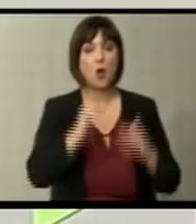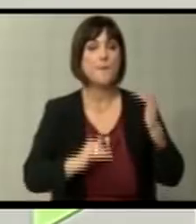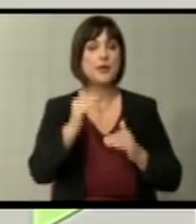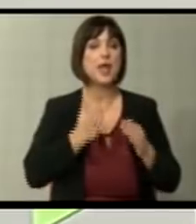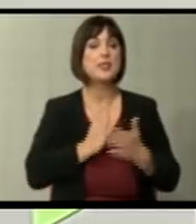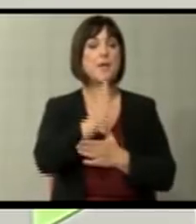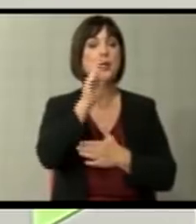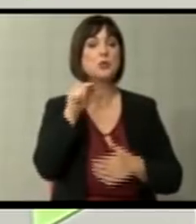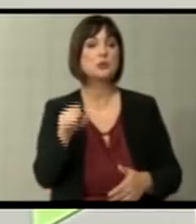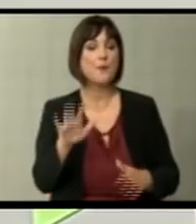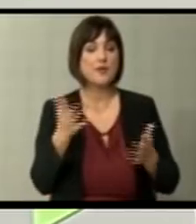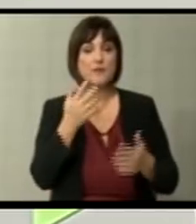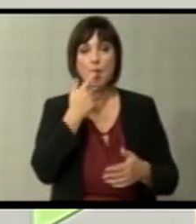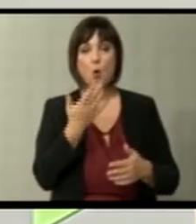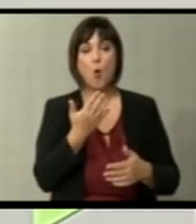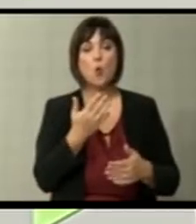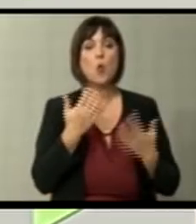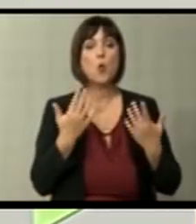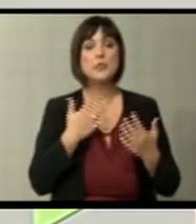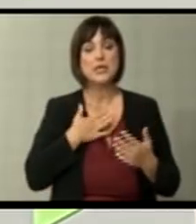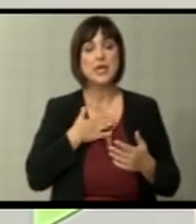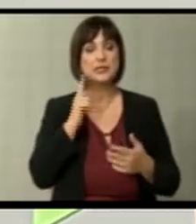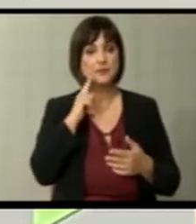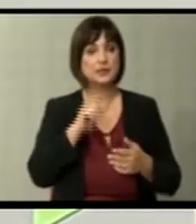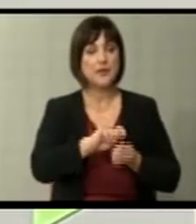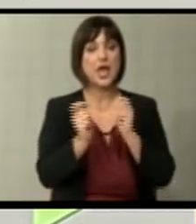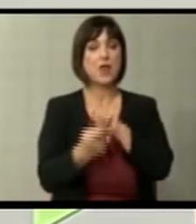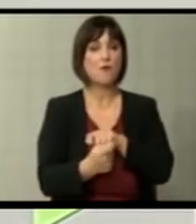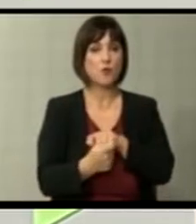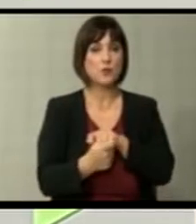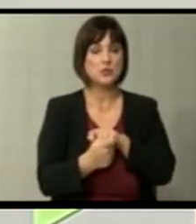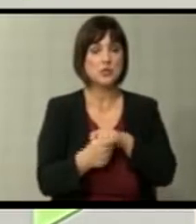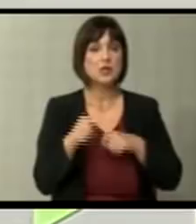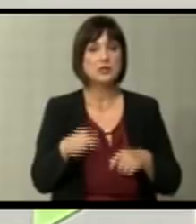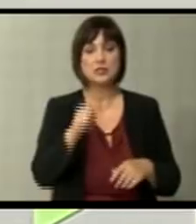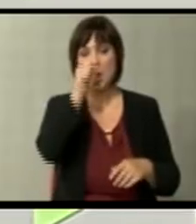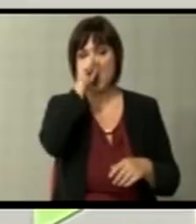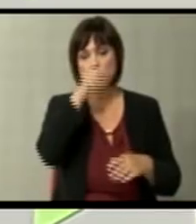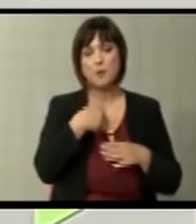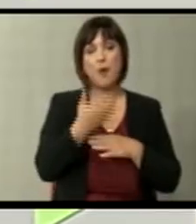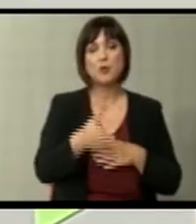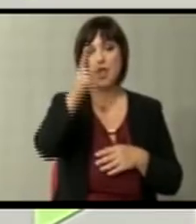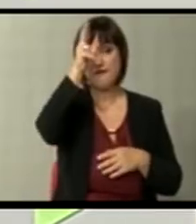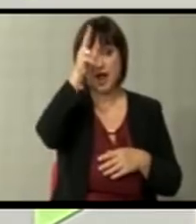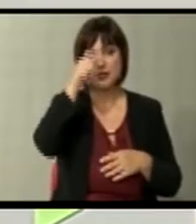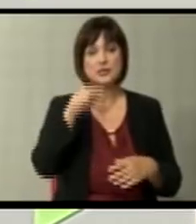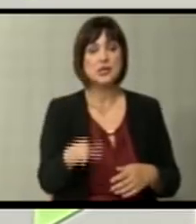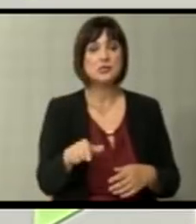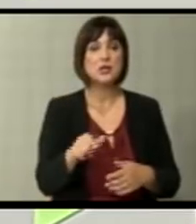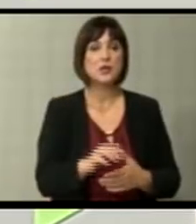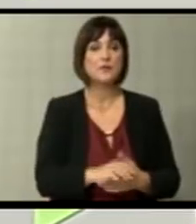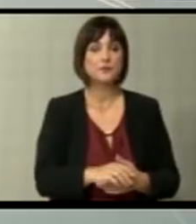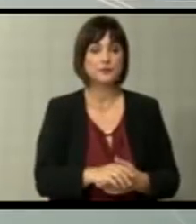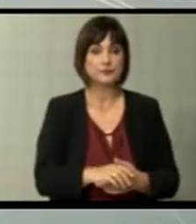напредокот таму да видиме колку реално ние сме се реформирале за да се лютиме после на Франција дека они